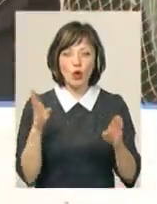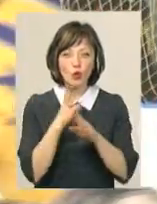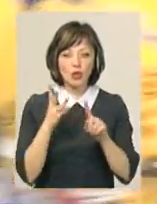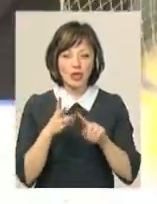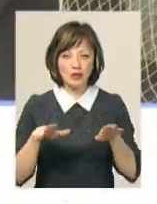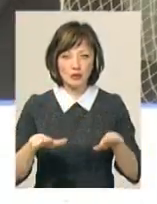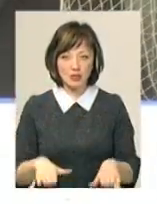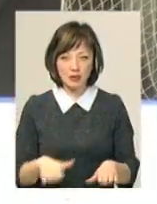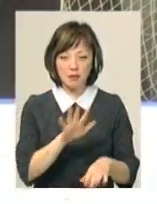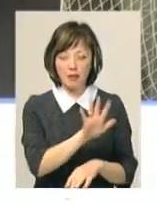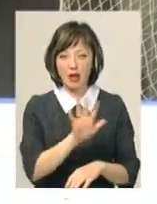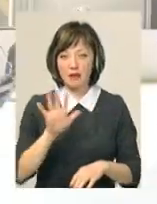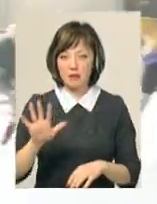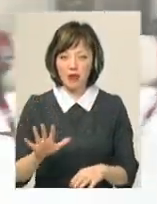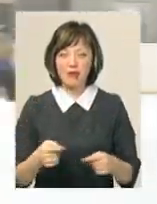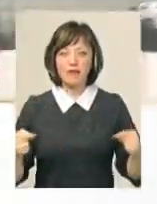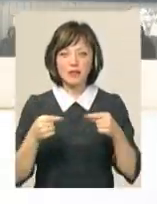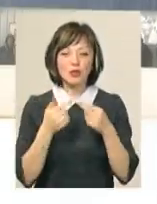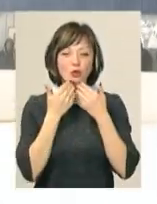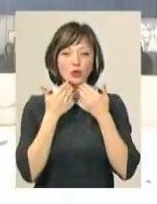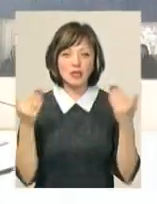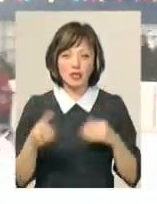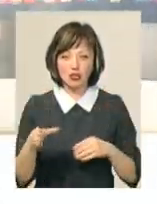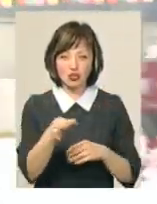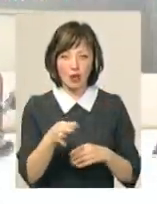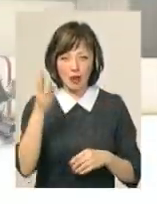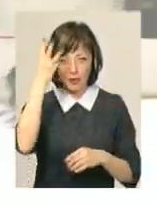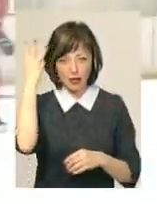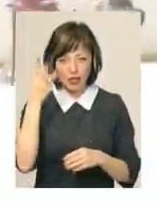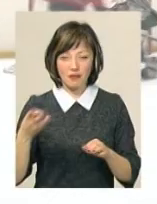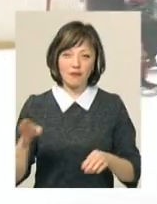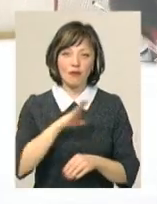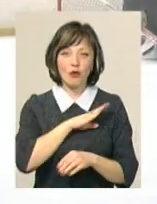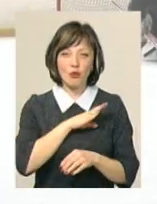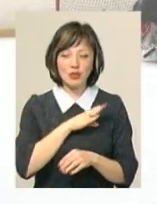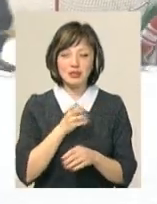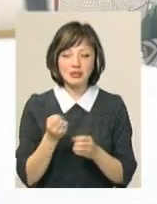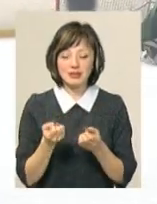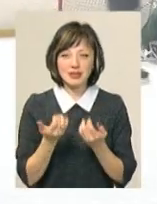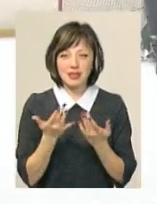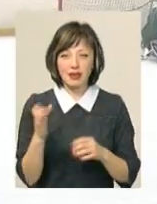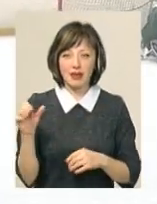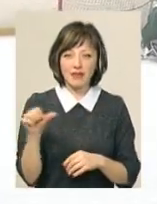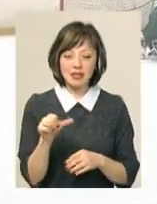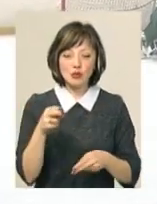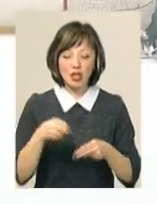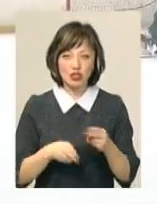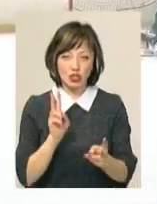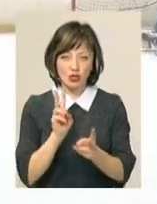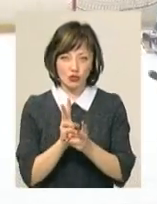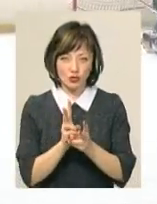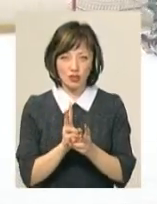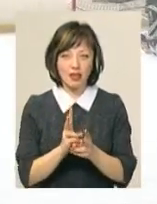чемпіонату після рахунку 5-5 визначила остання шайба хмельничан, яка влетіла в ворота «Подолян» за лічені хвилини до закінчення зустрічі.